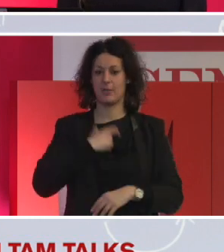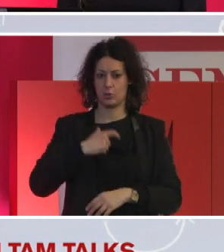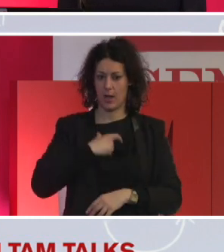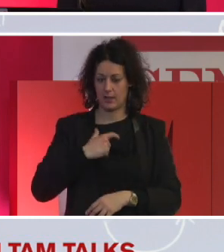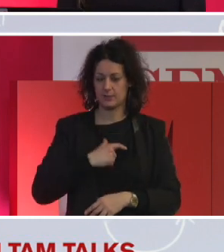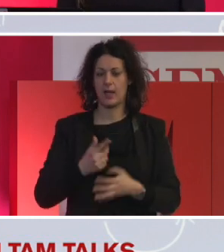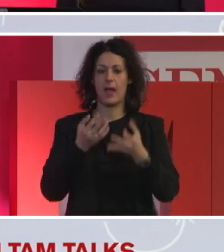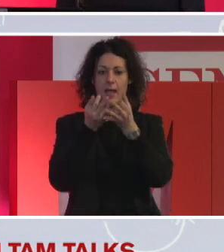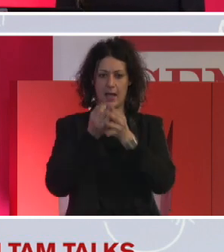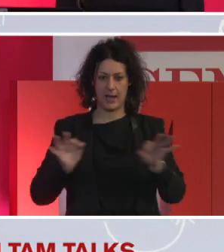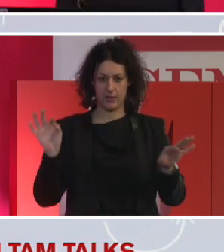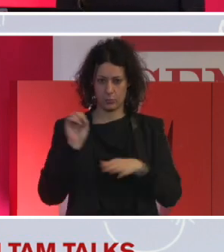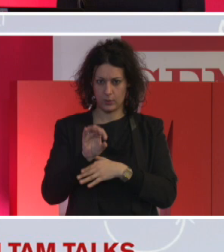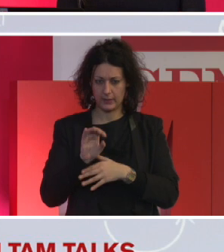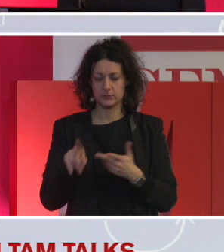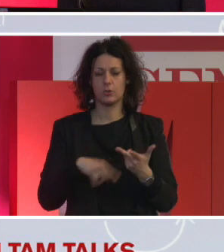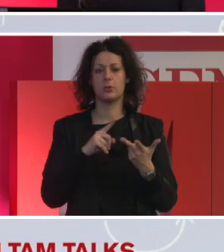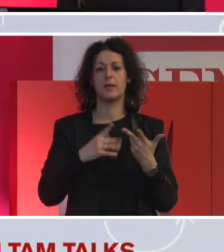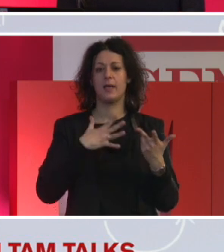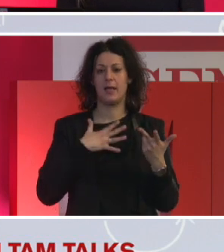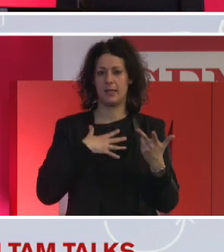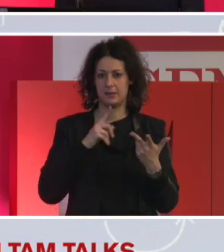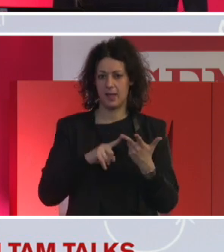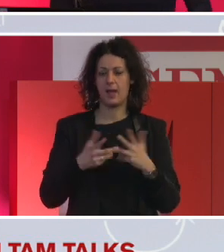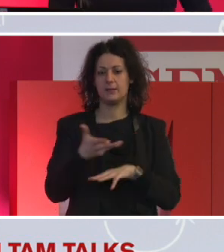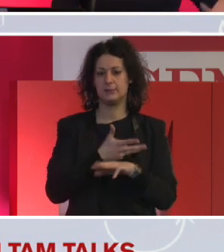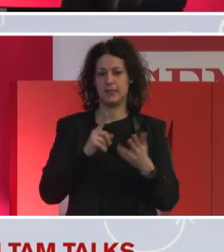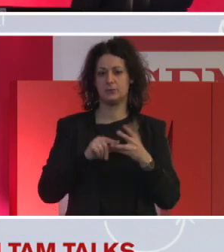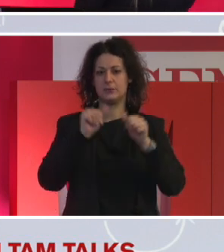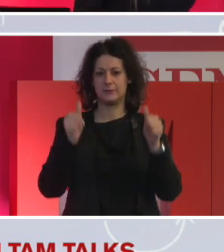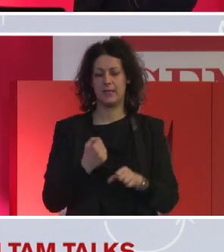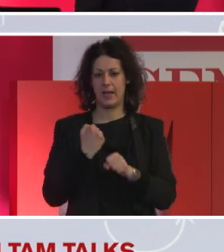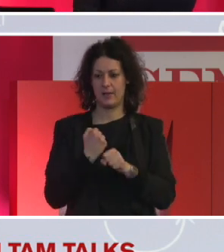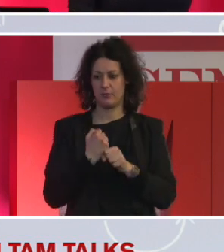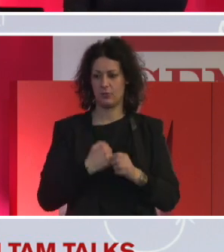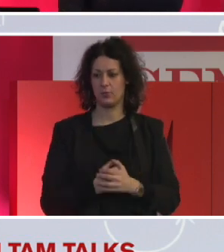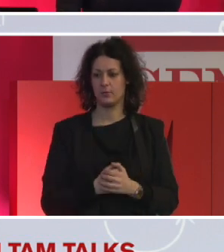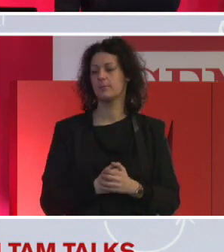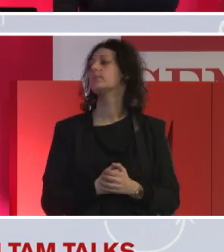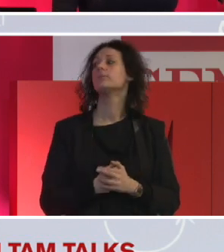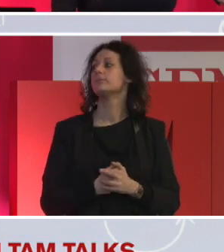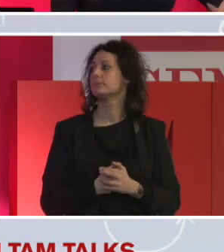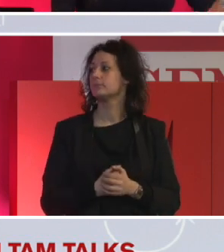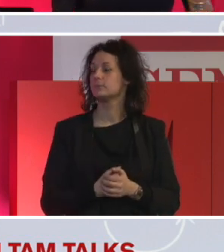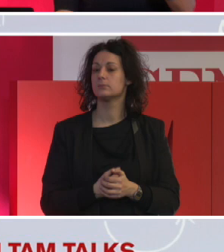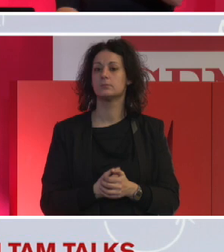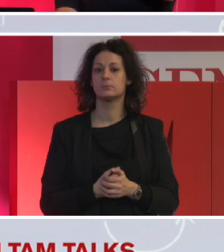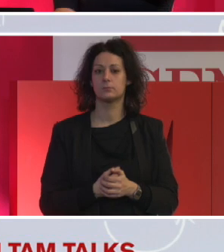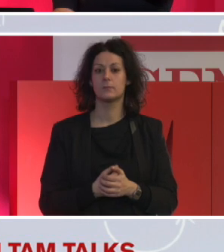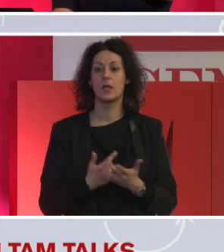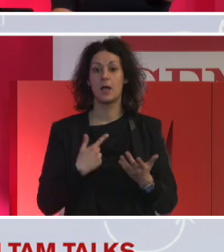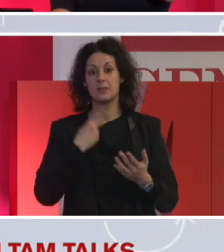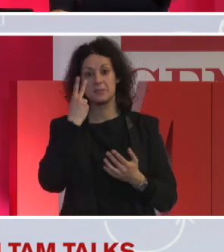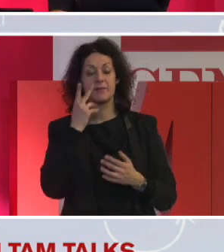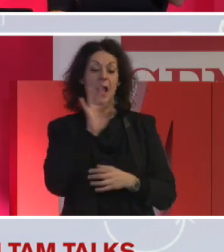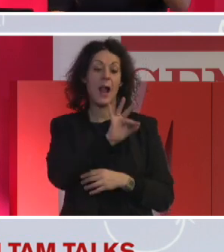è un apporto che vedono, l'età, il sesso, il stile lavorativo. Però, di nuovo, tante similitudini, ma anche alcune differenze. Perciò,